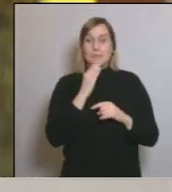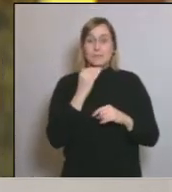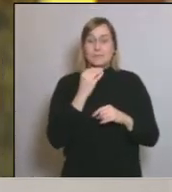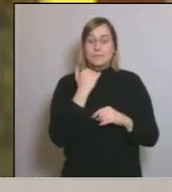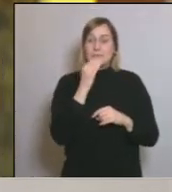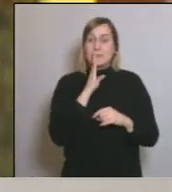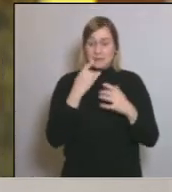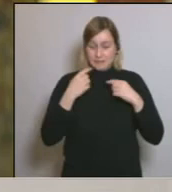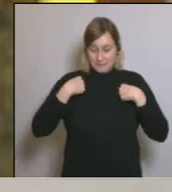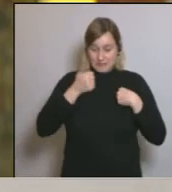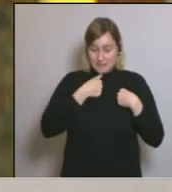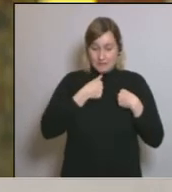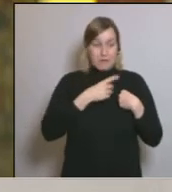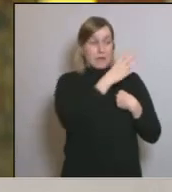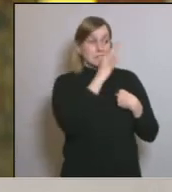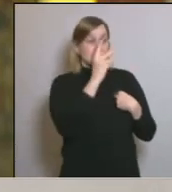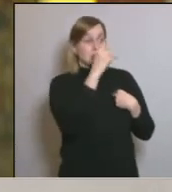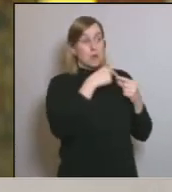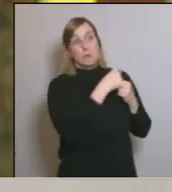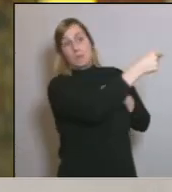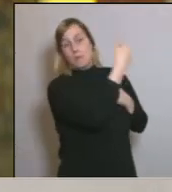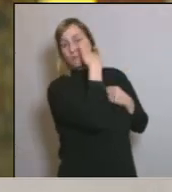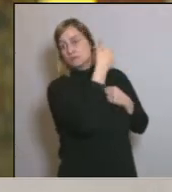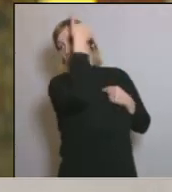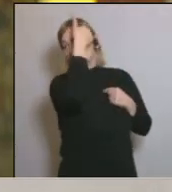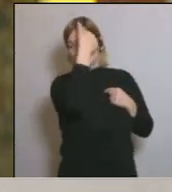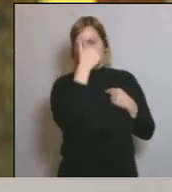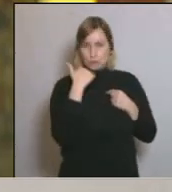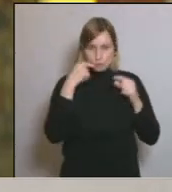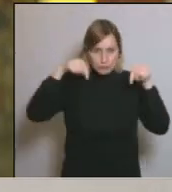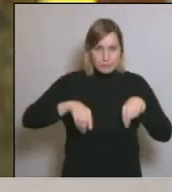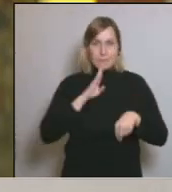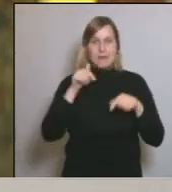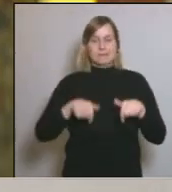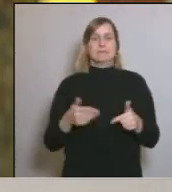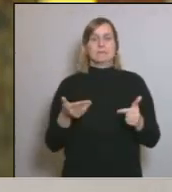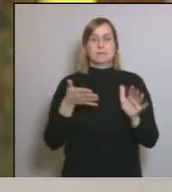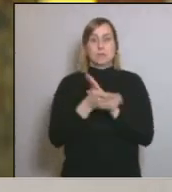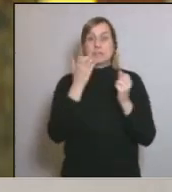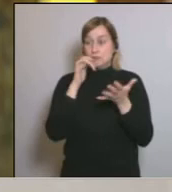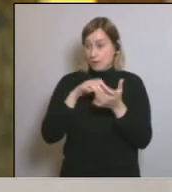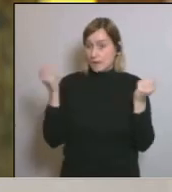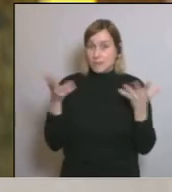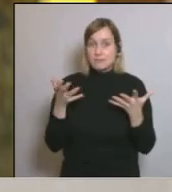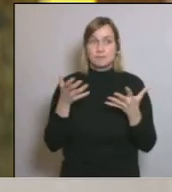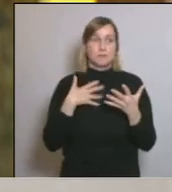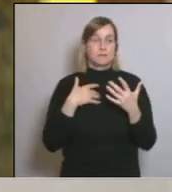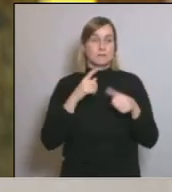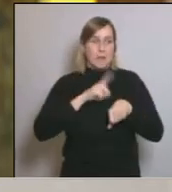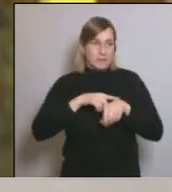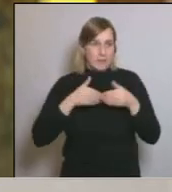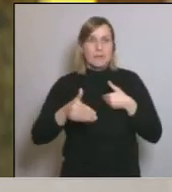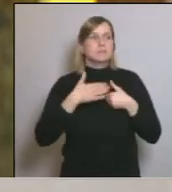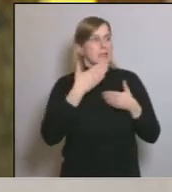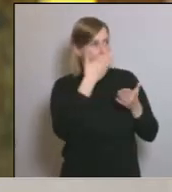no a 500 quilòmetres de distància. No, no, som nosaltres. I, per tant, quan tinguem aquestes emergències, amb temps ja les